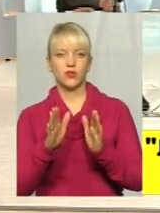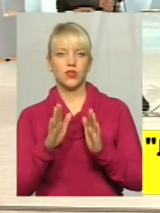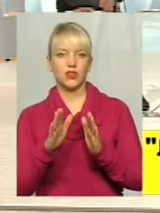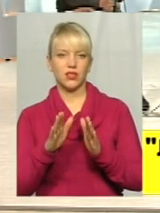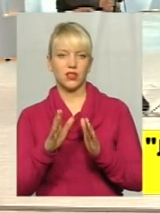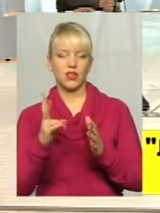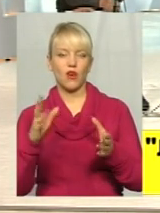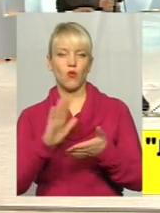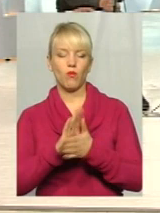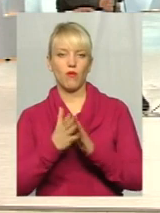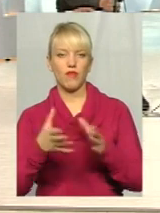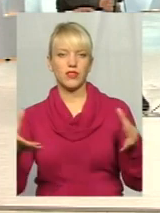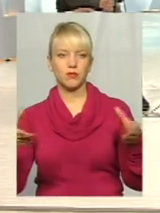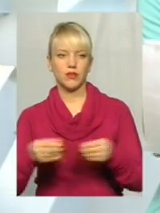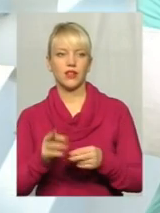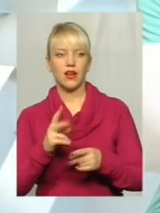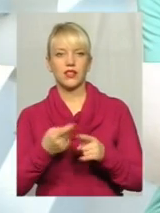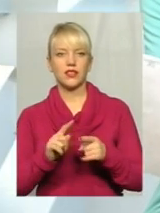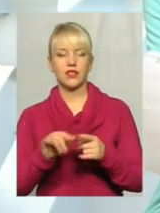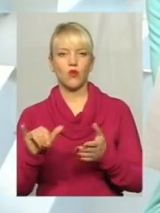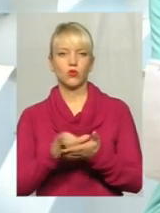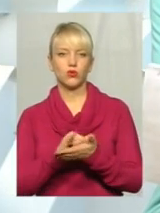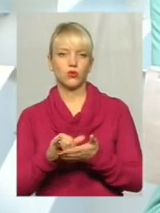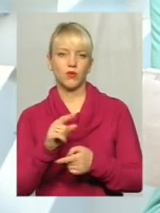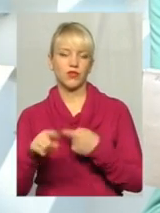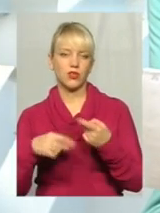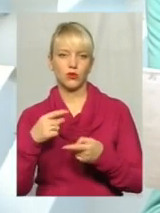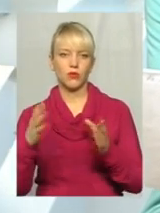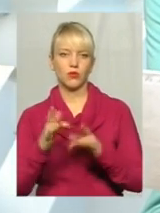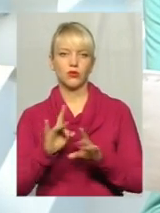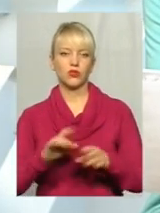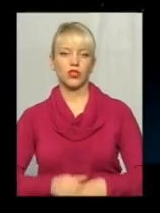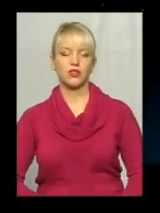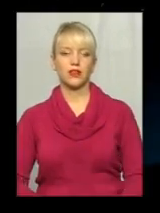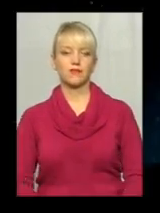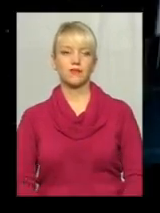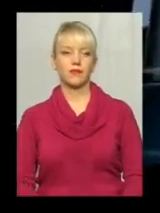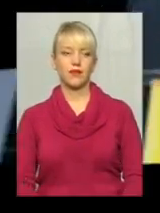співфінансування. Як це відбувається в Сумах? Побачимо в наступному сюжеті. Далі продовжимо.